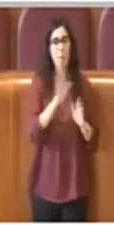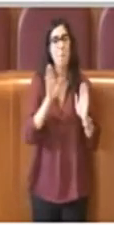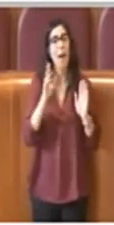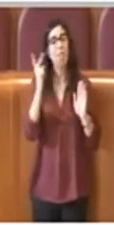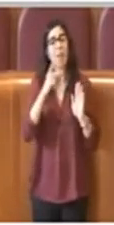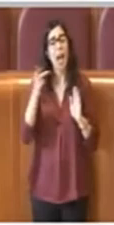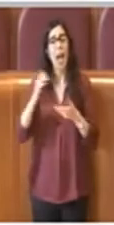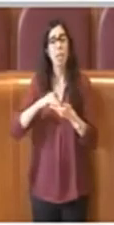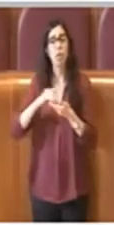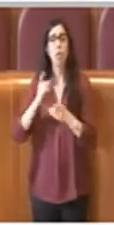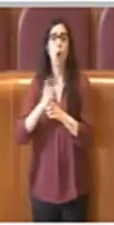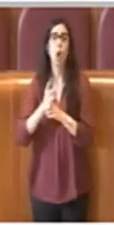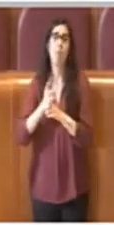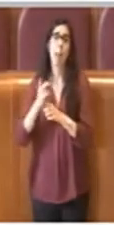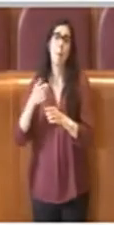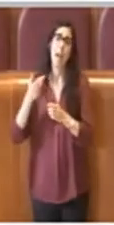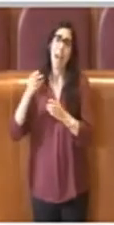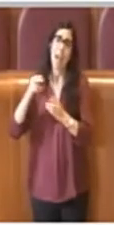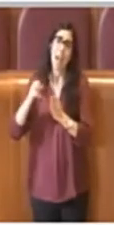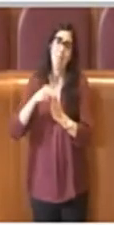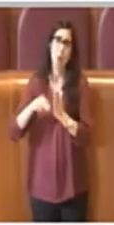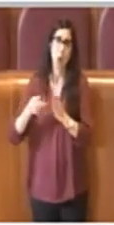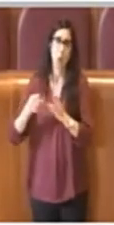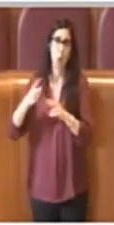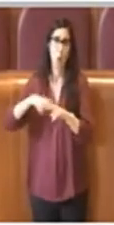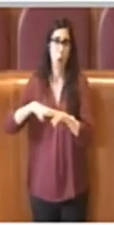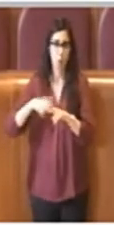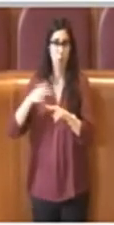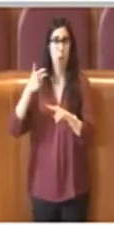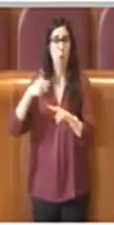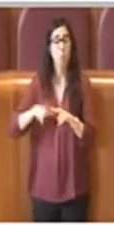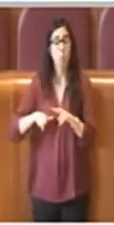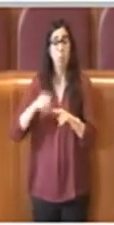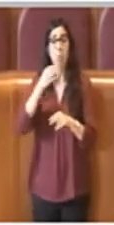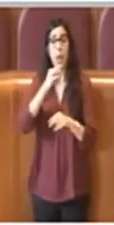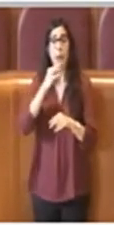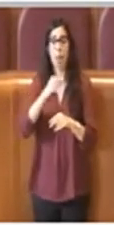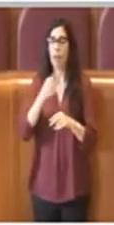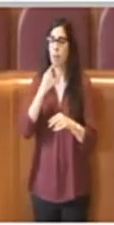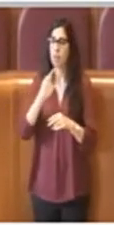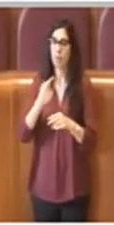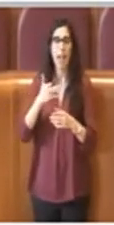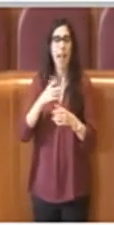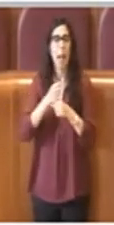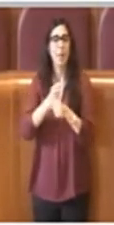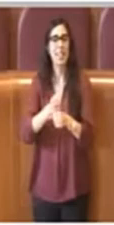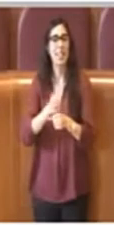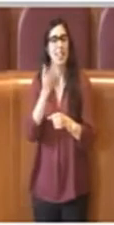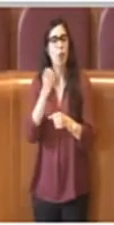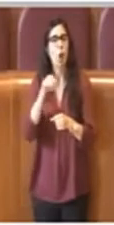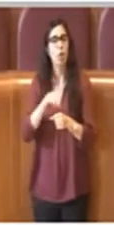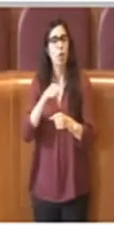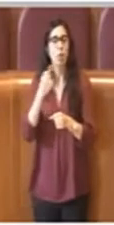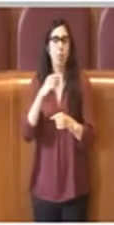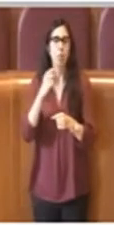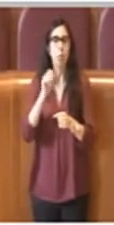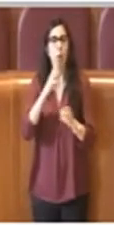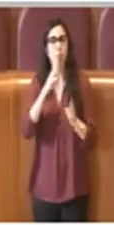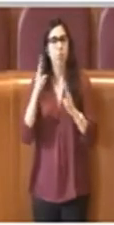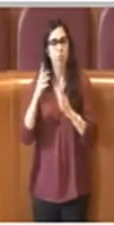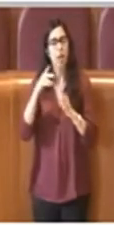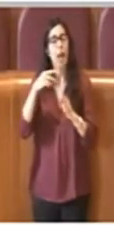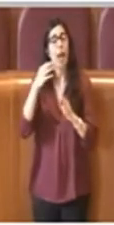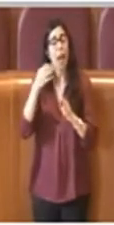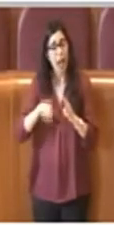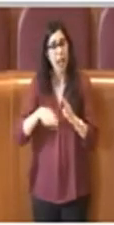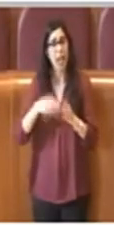che ragionare sul livello di rappresentatività è forbiante e spesso di difficile attuazione. Al tempo stesso riteniamo che l